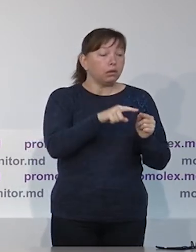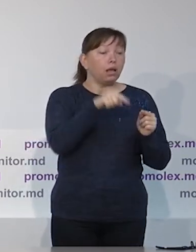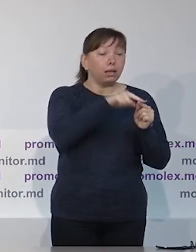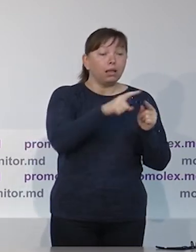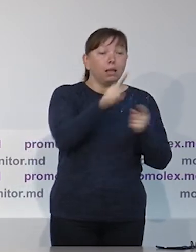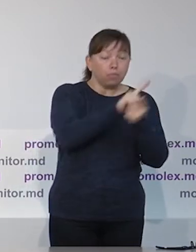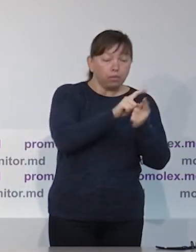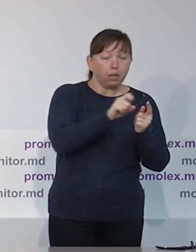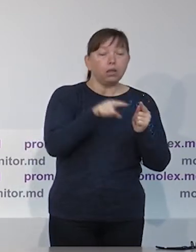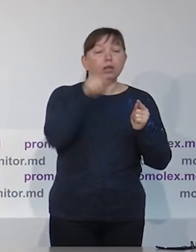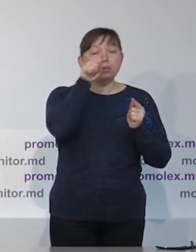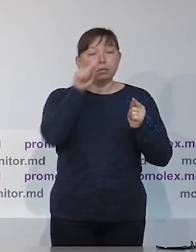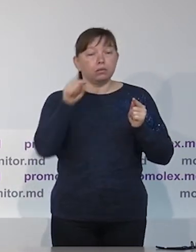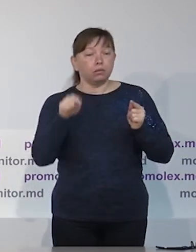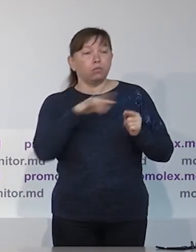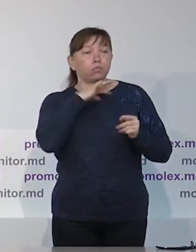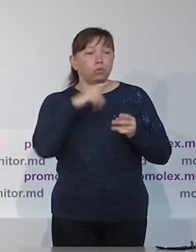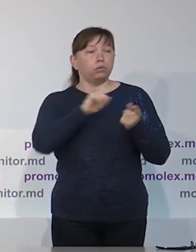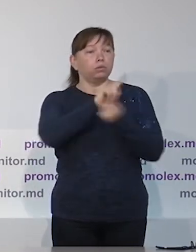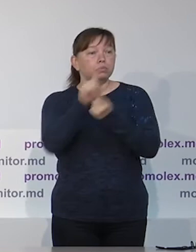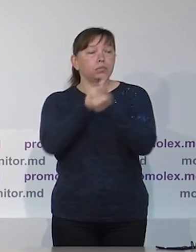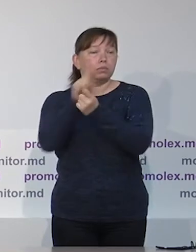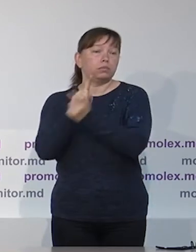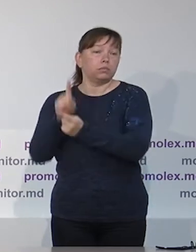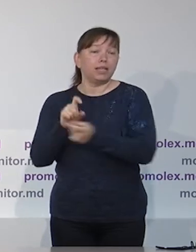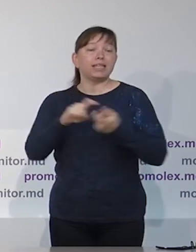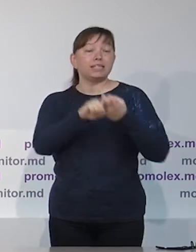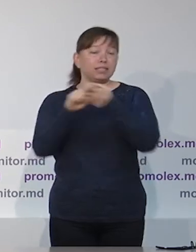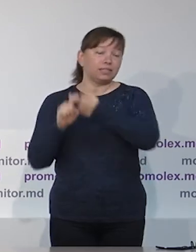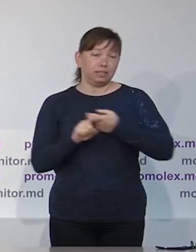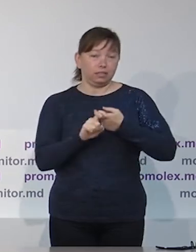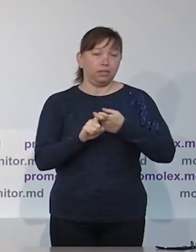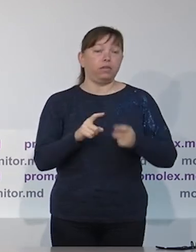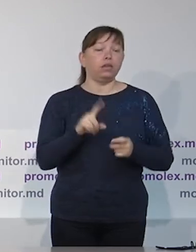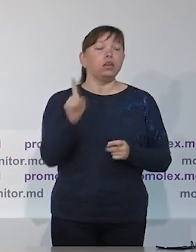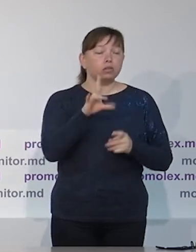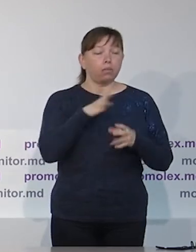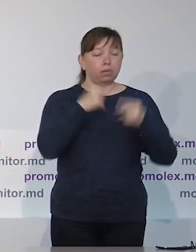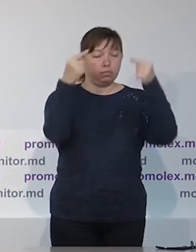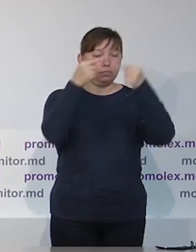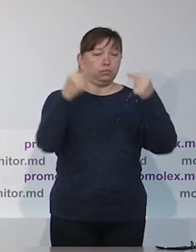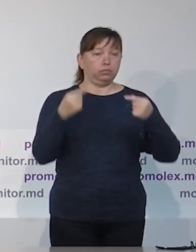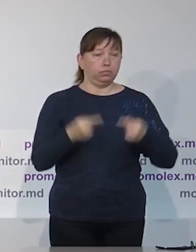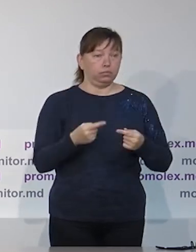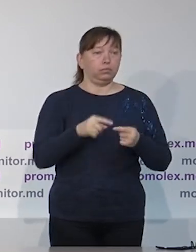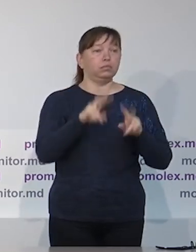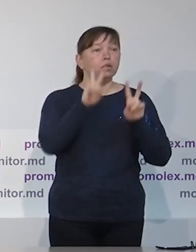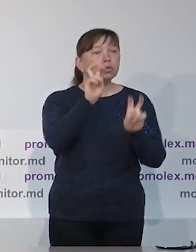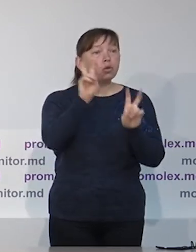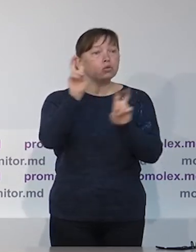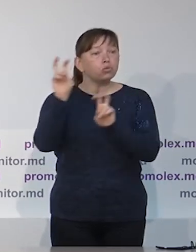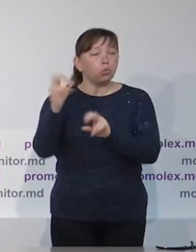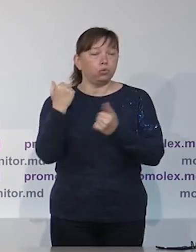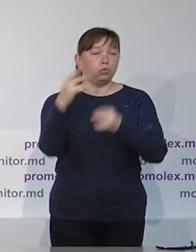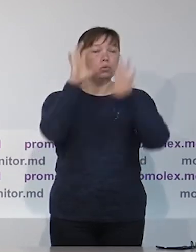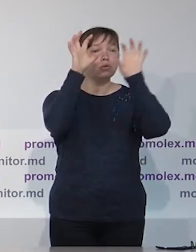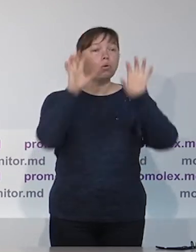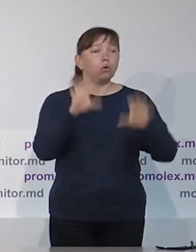проголосовало за пропорциональную систему с закрытыми партийными списками, там целая серия